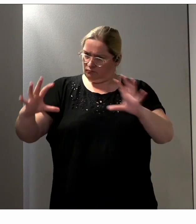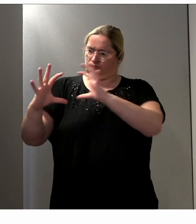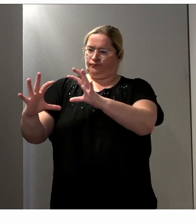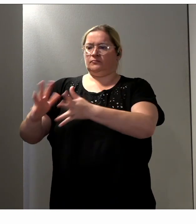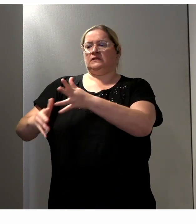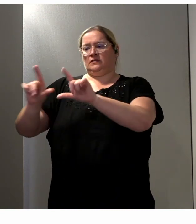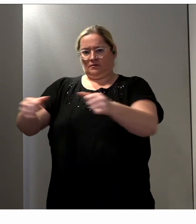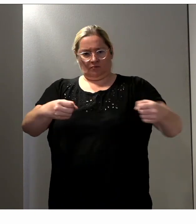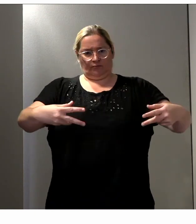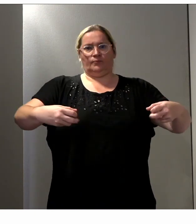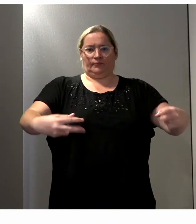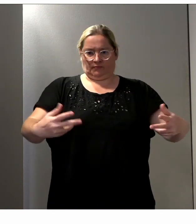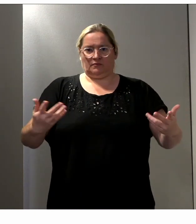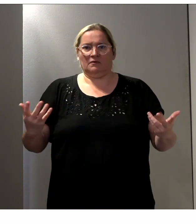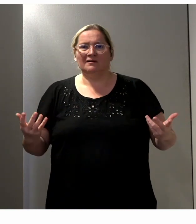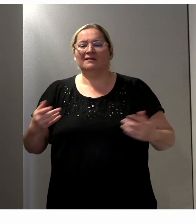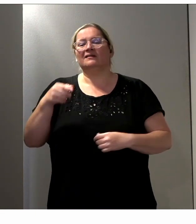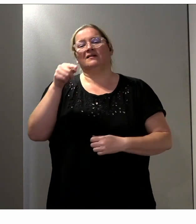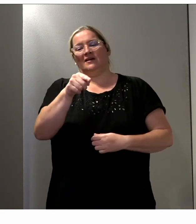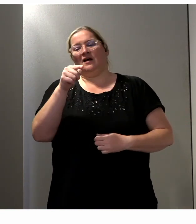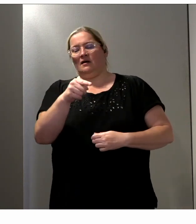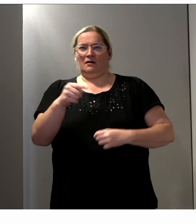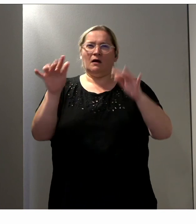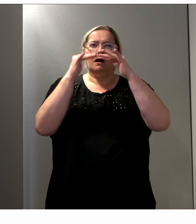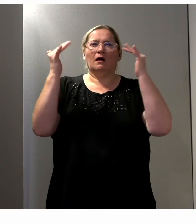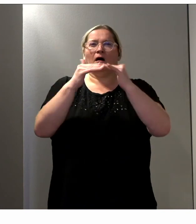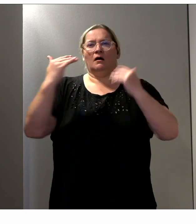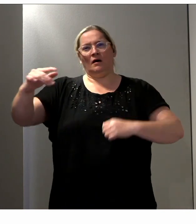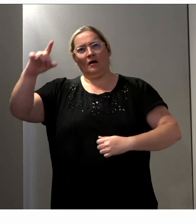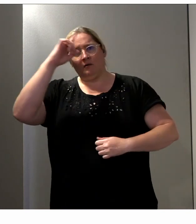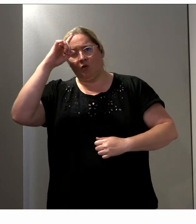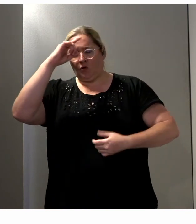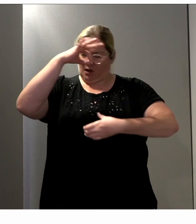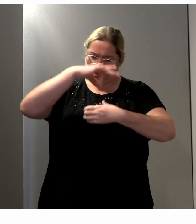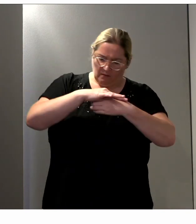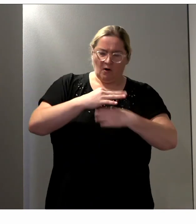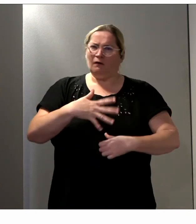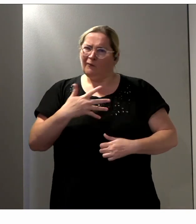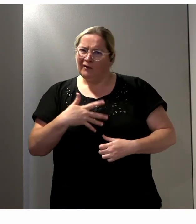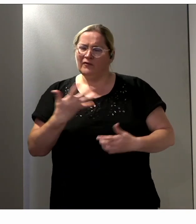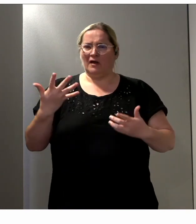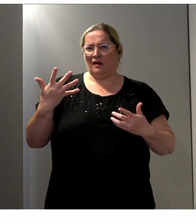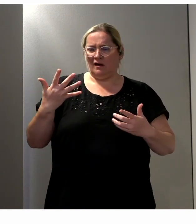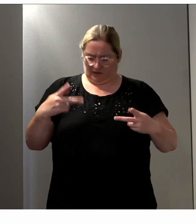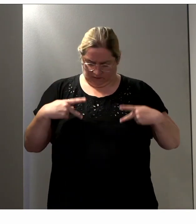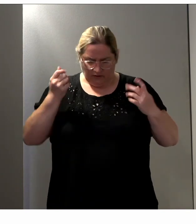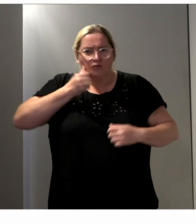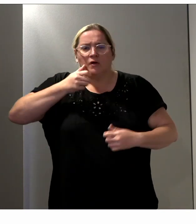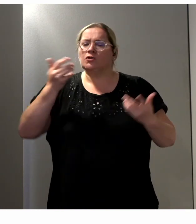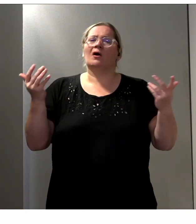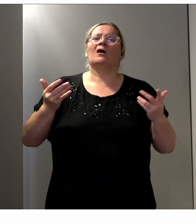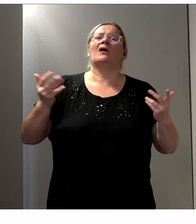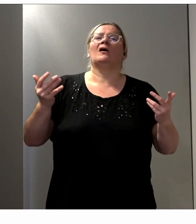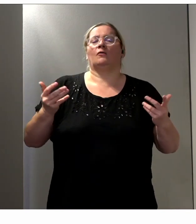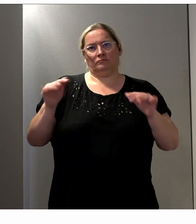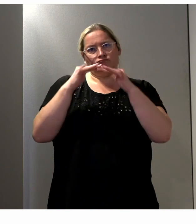sur l'intérêt d'aller voter et à quoi cela sert au quotidien dans la vie de nos concitoyens.